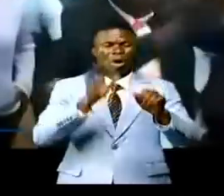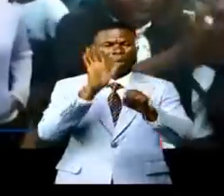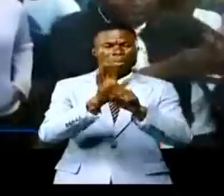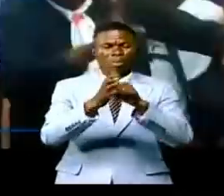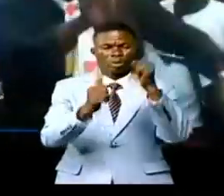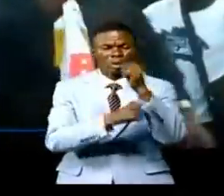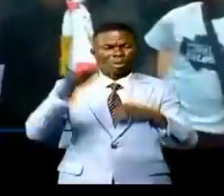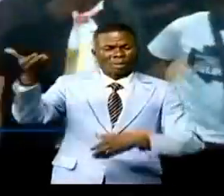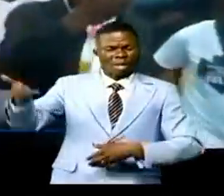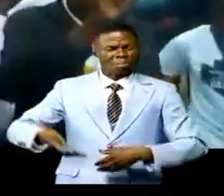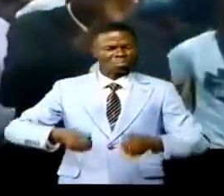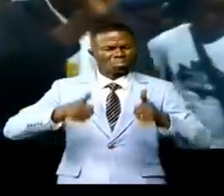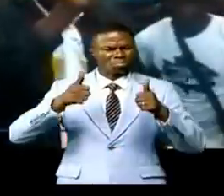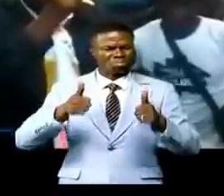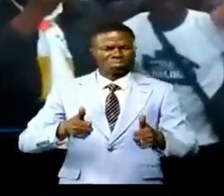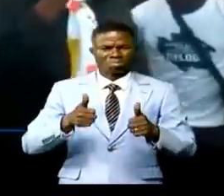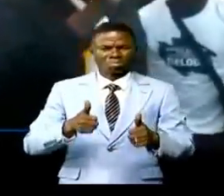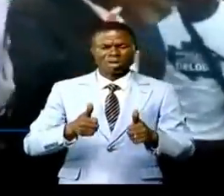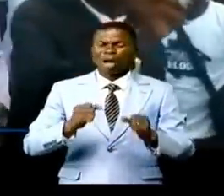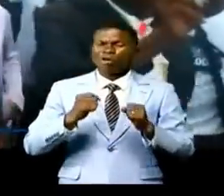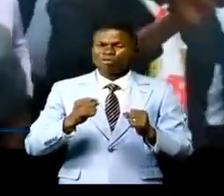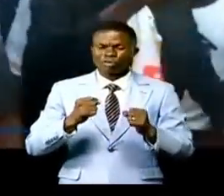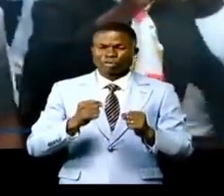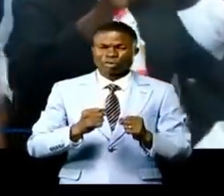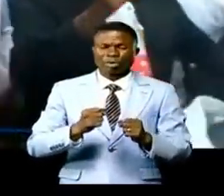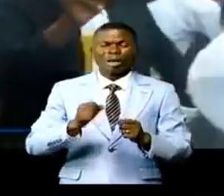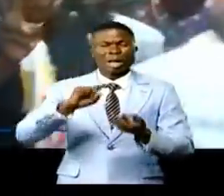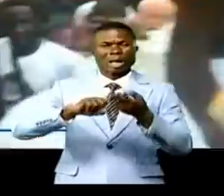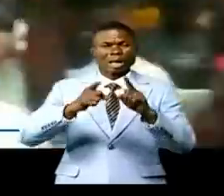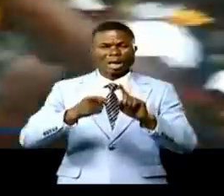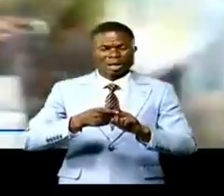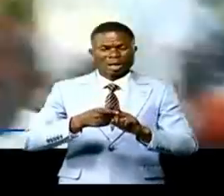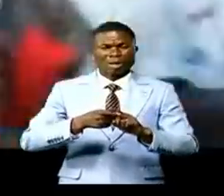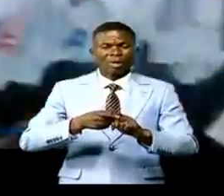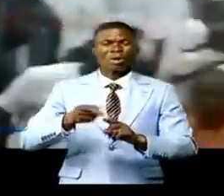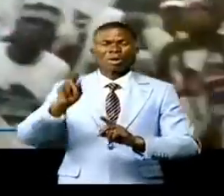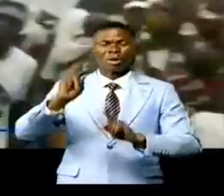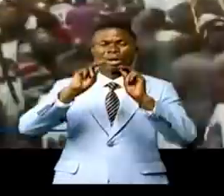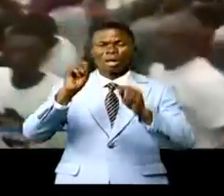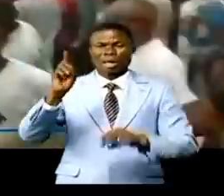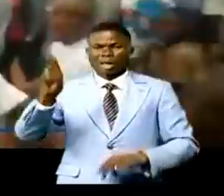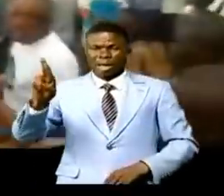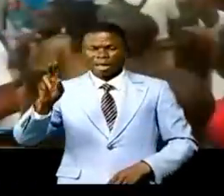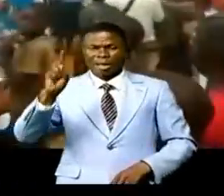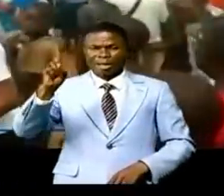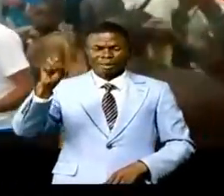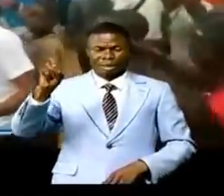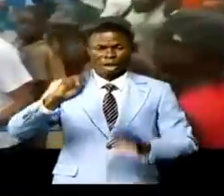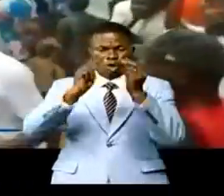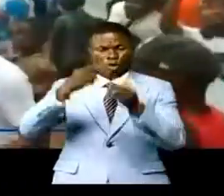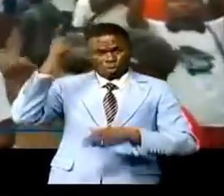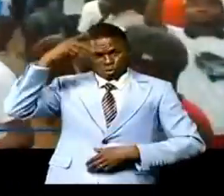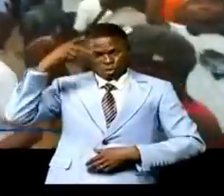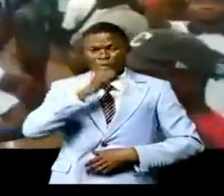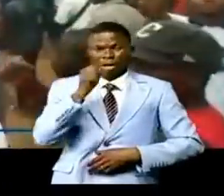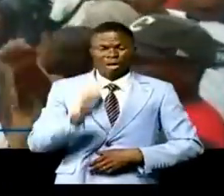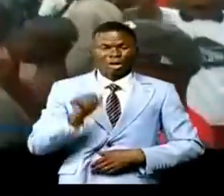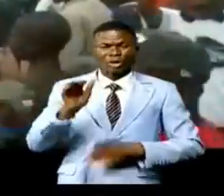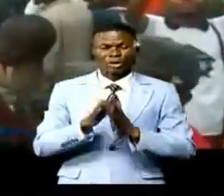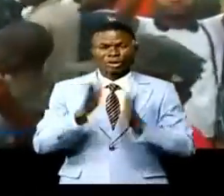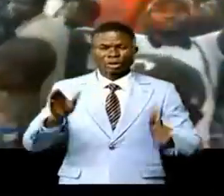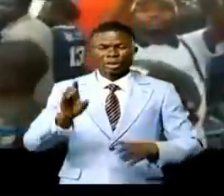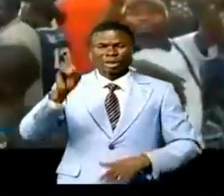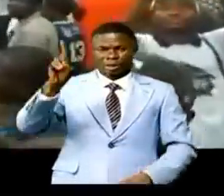lui a réservé un accueil chaleureux. Devant ses camarades et militants du RDT et son parti politique, l'ancien directeur général de la